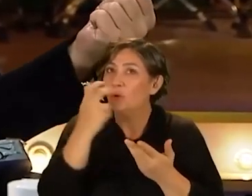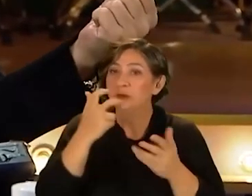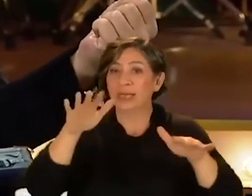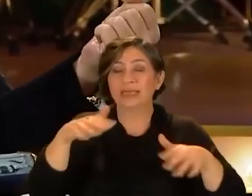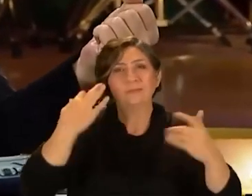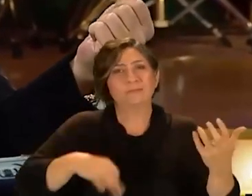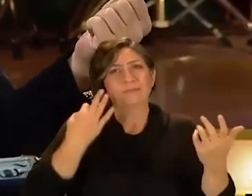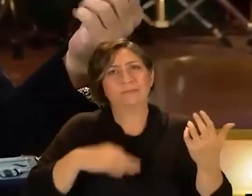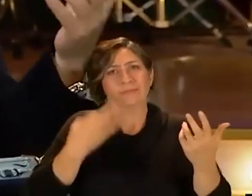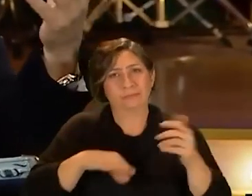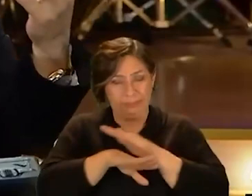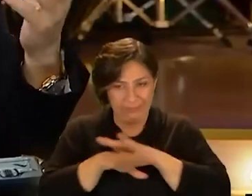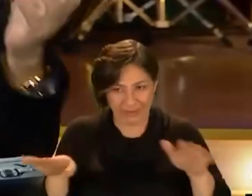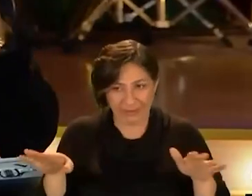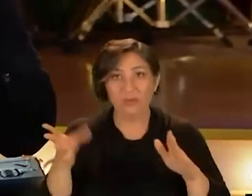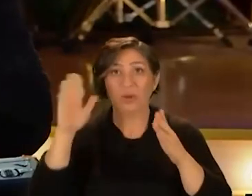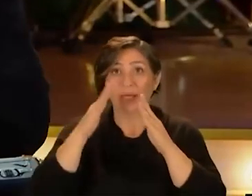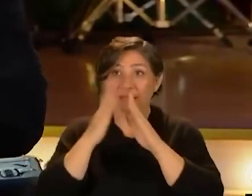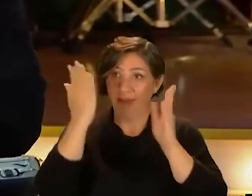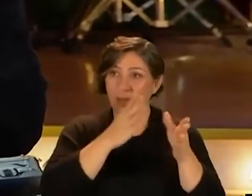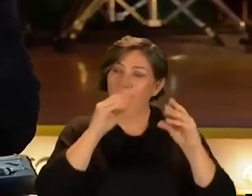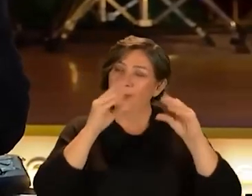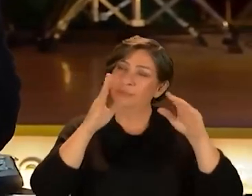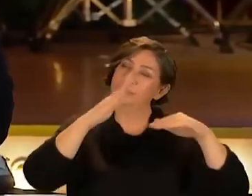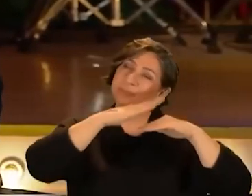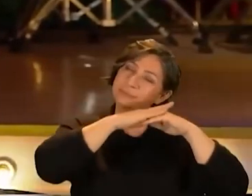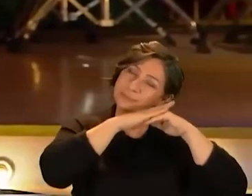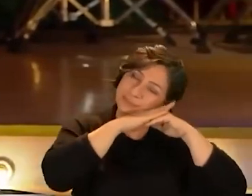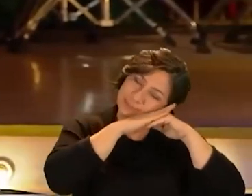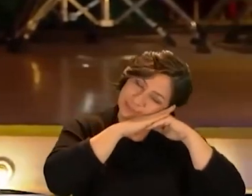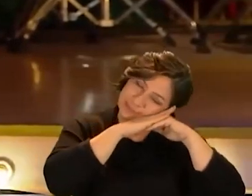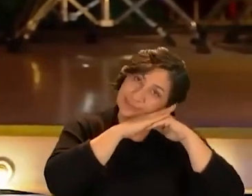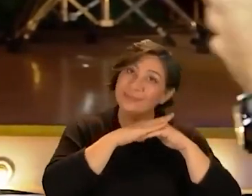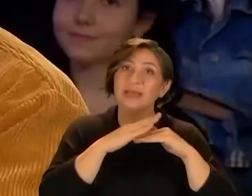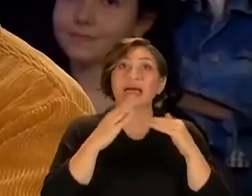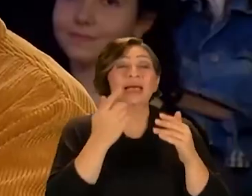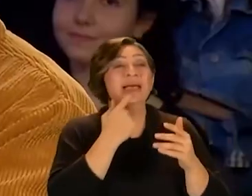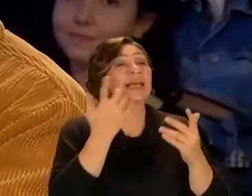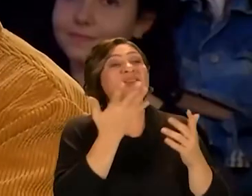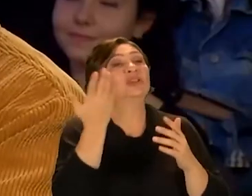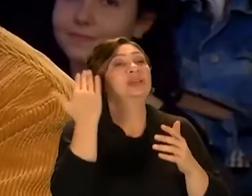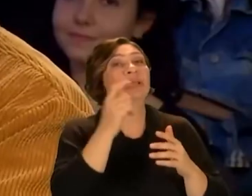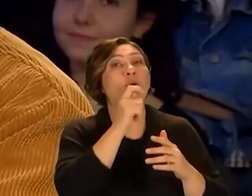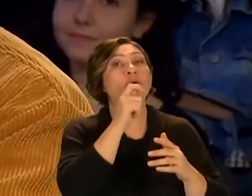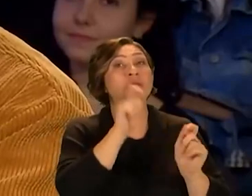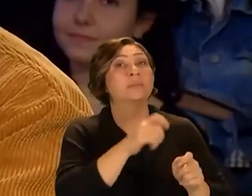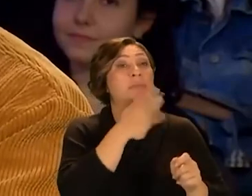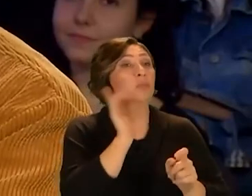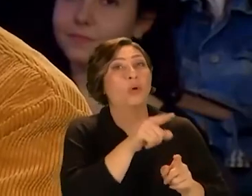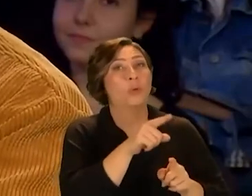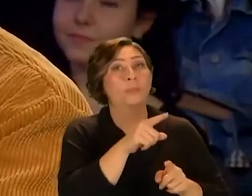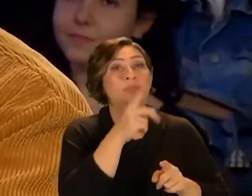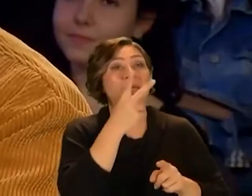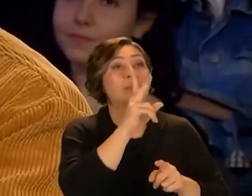Konserde çalıyorsun Evet Ve sonra eve gidip yastığı yastığa başını mı koyuyorsun Yani kaç yılında o